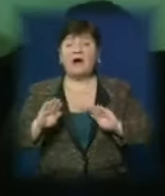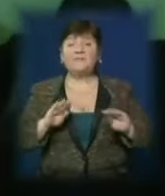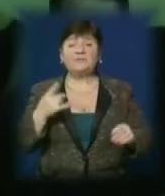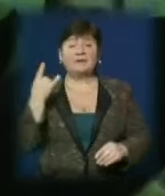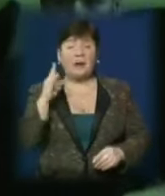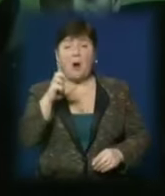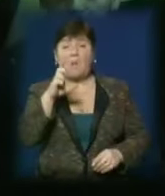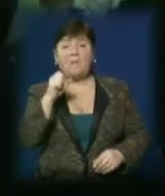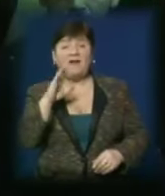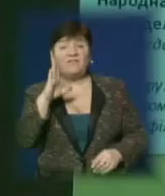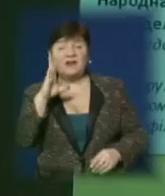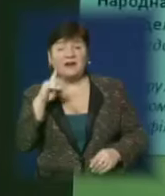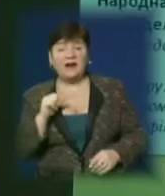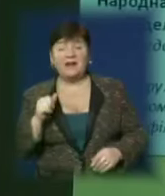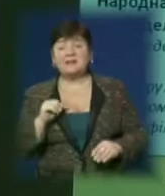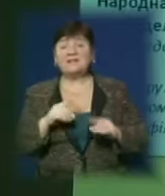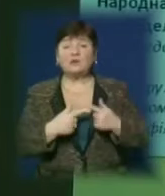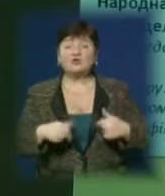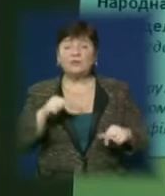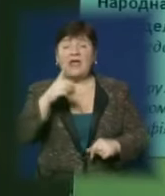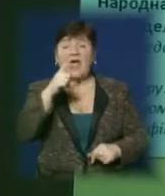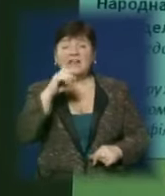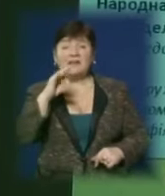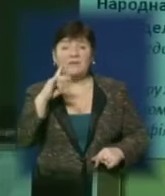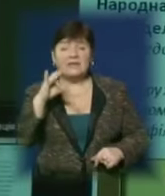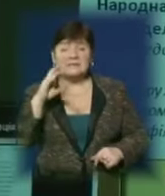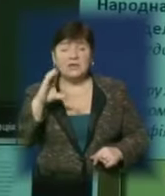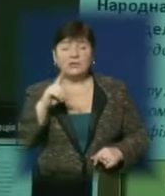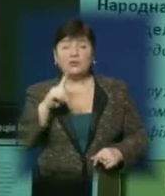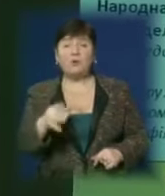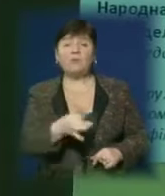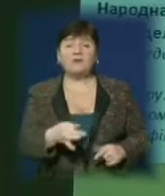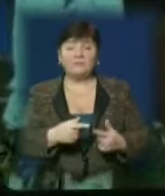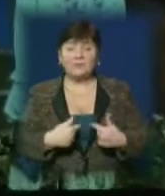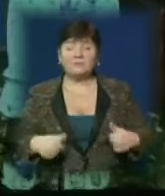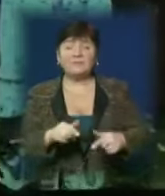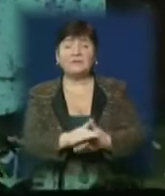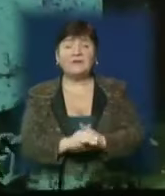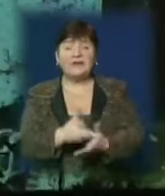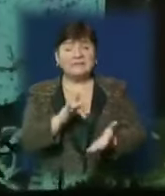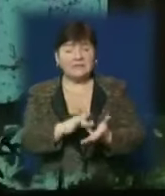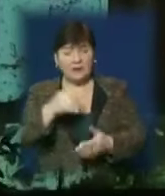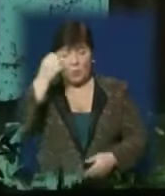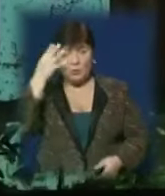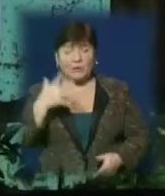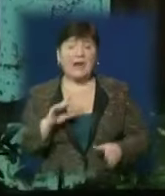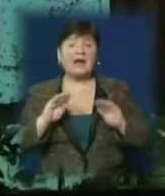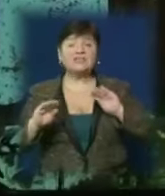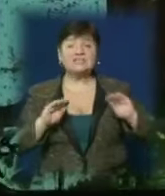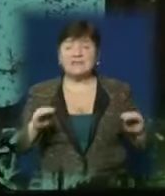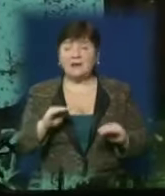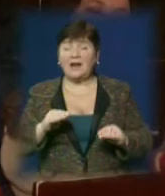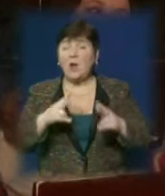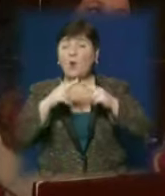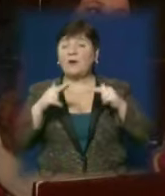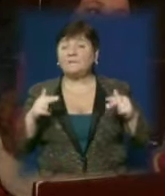«Ляльок», «Бавка» та народної матерської кіностудії «Едельвейс», що діє при обласному організаційно-методичному центрі культури. Режисер «Карпатського